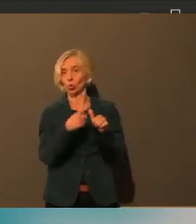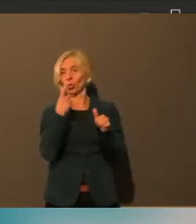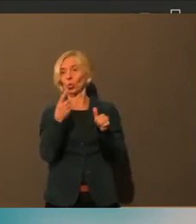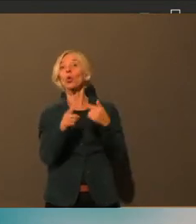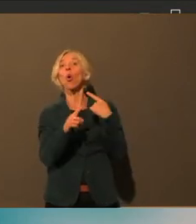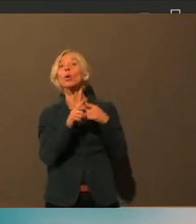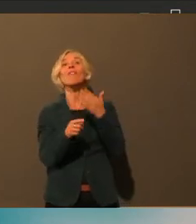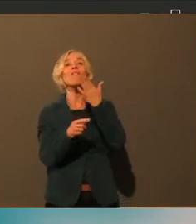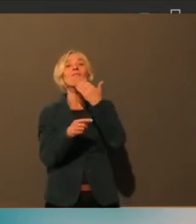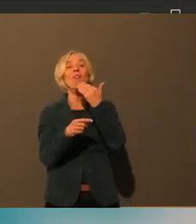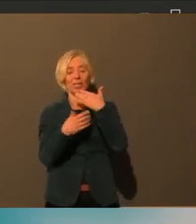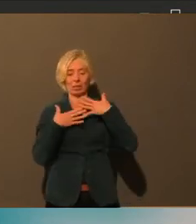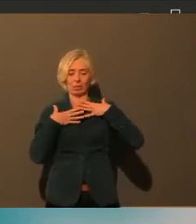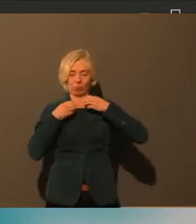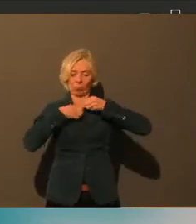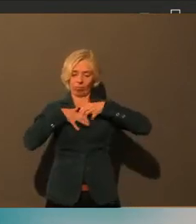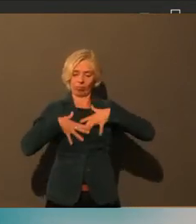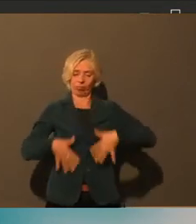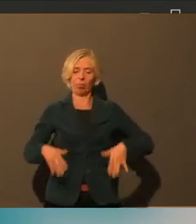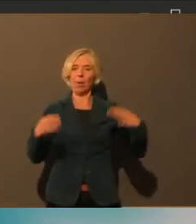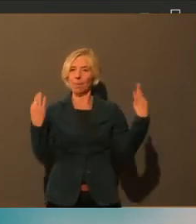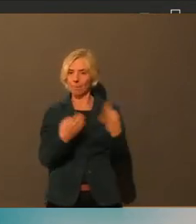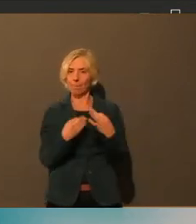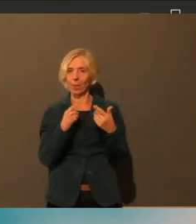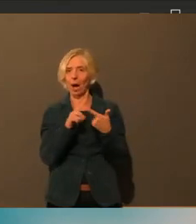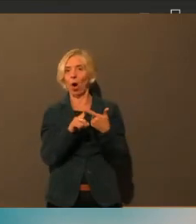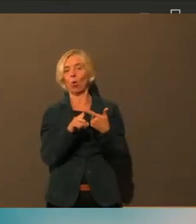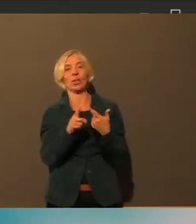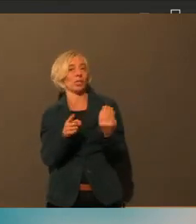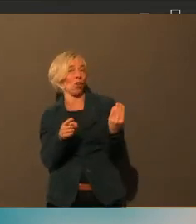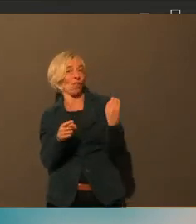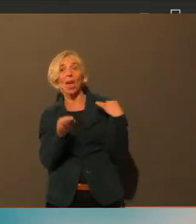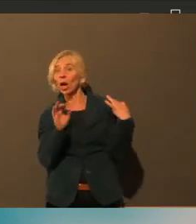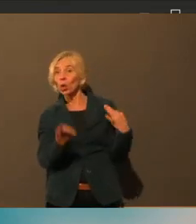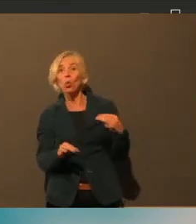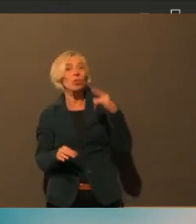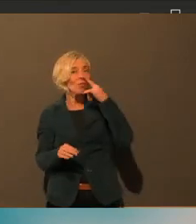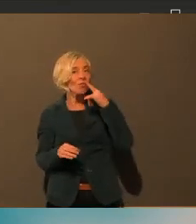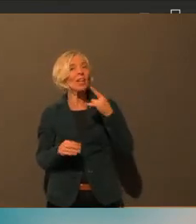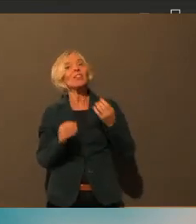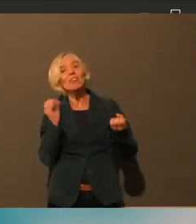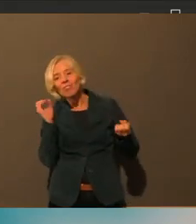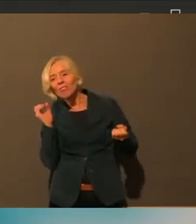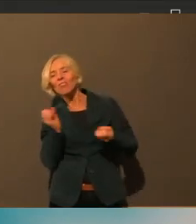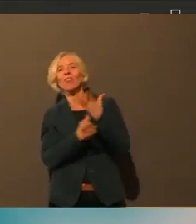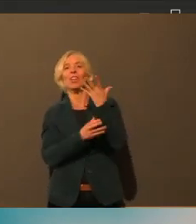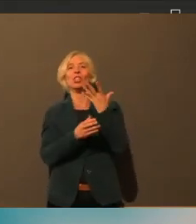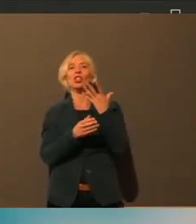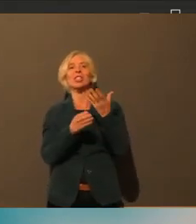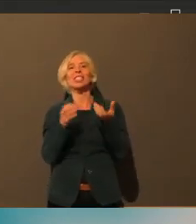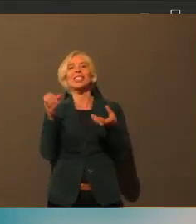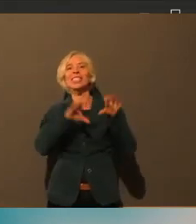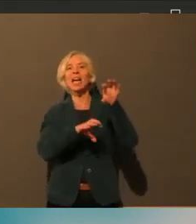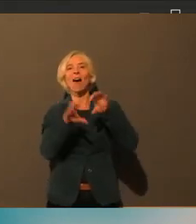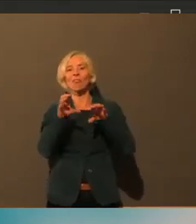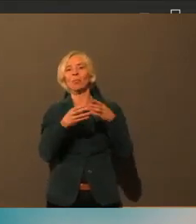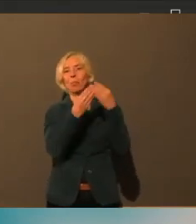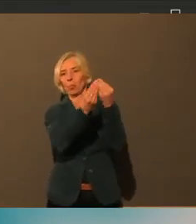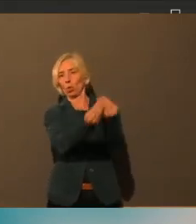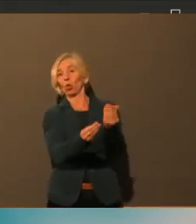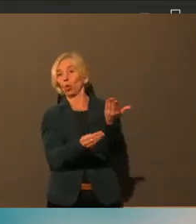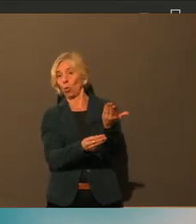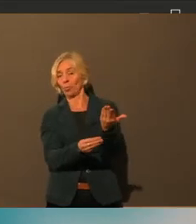Senioren vorrufen, die dann auch frisch gepresste Säfte oder eben Smoothies verdünnt mit